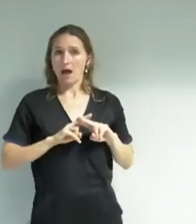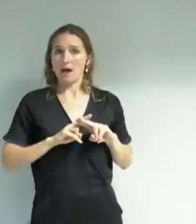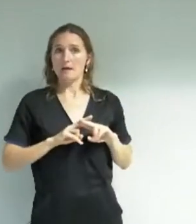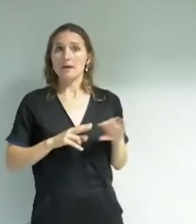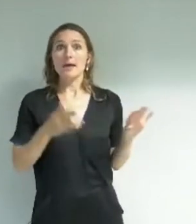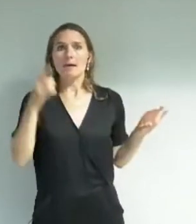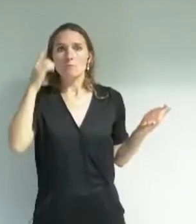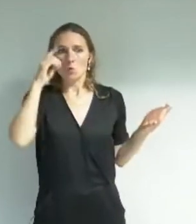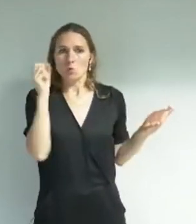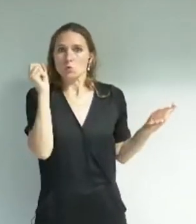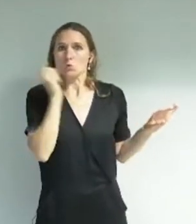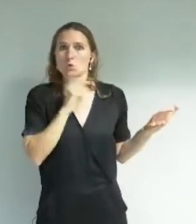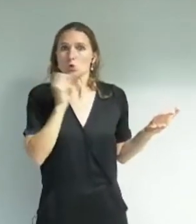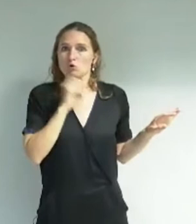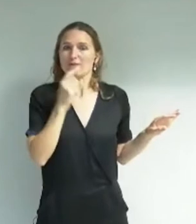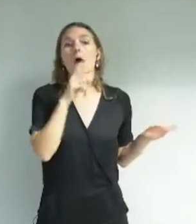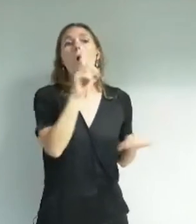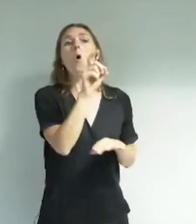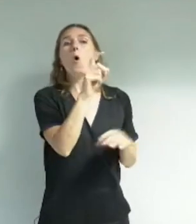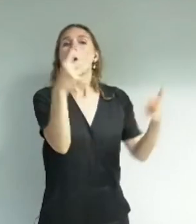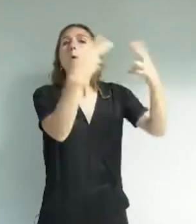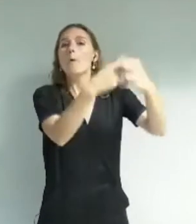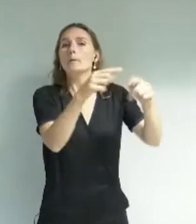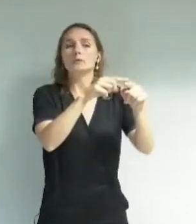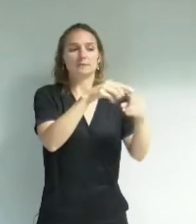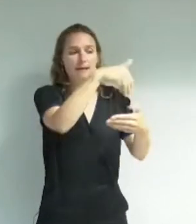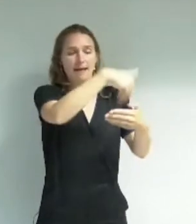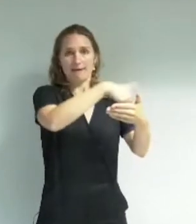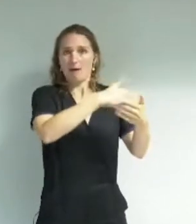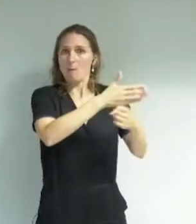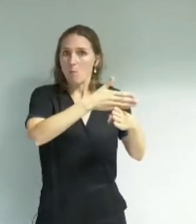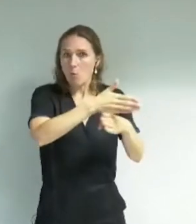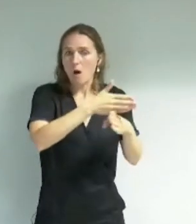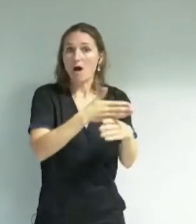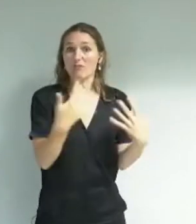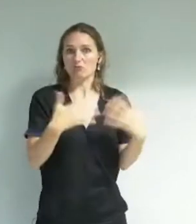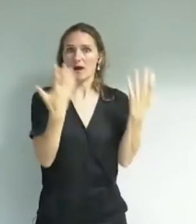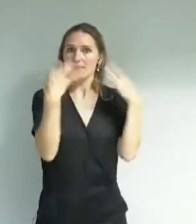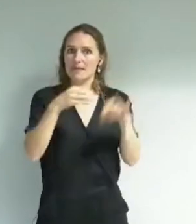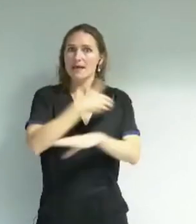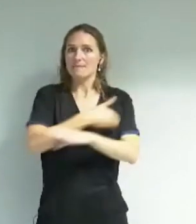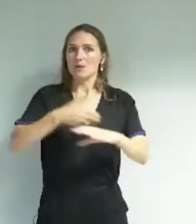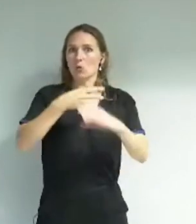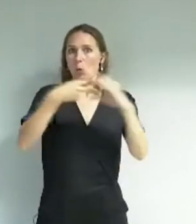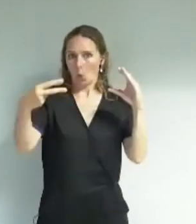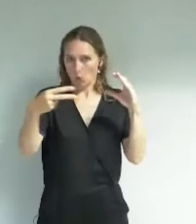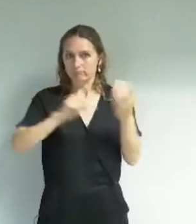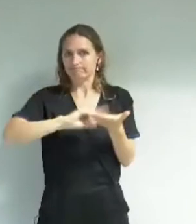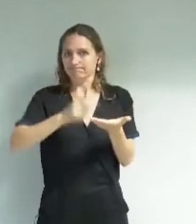urgences, pour la mise hors d'eau des menuiseries et l'intérieur, faut 10 millions d'euros. Eh bien, ma question